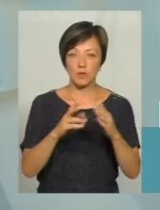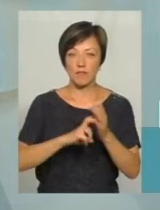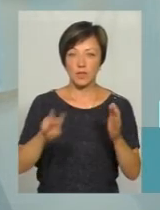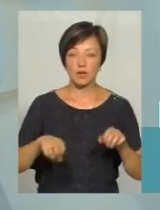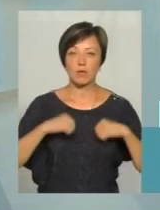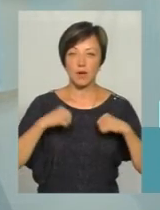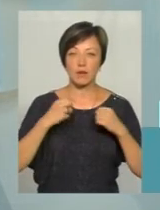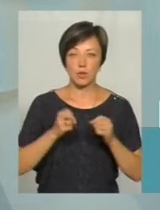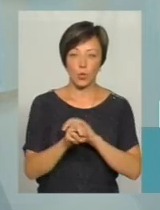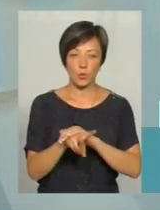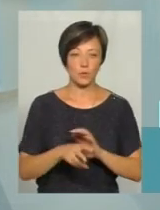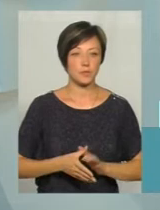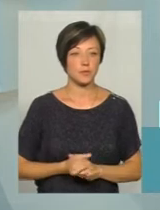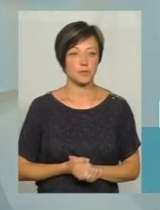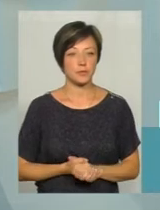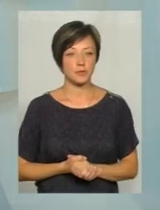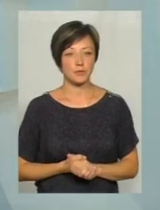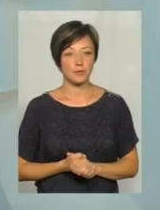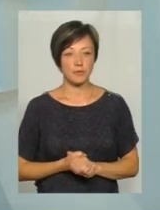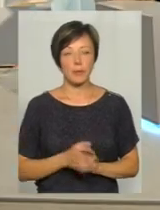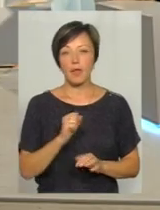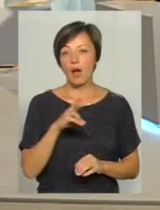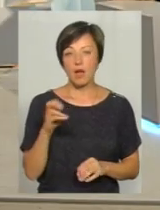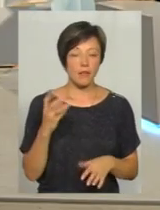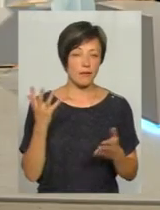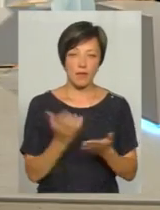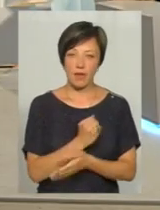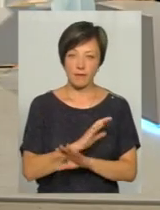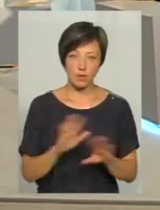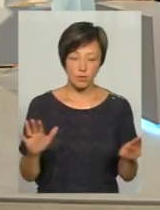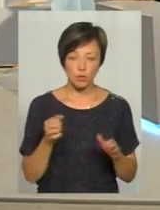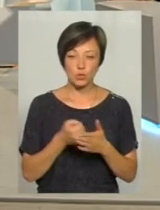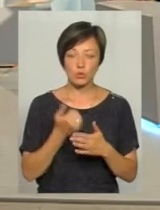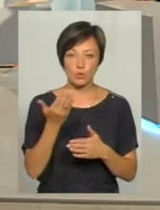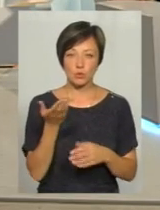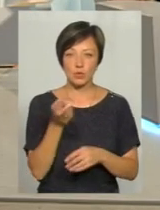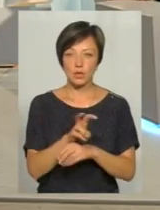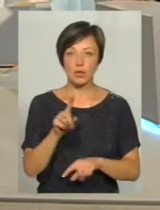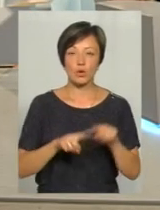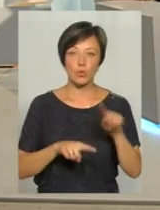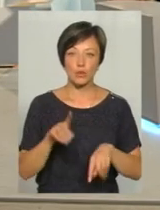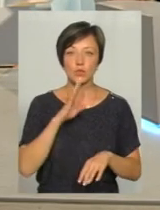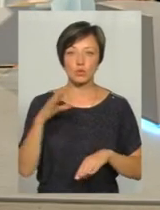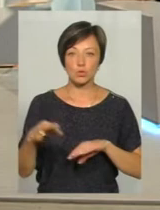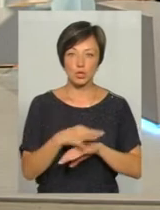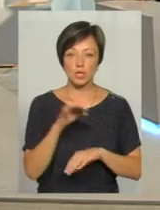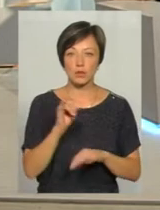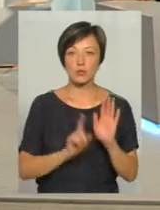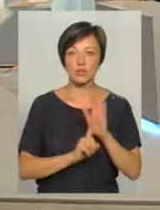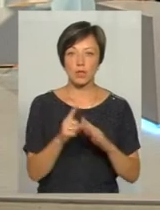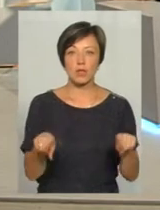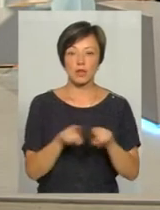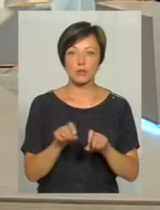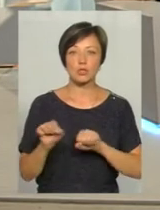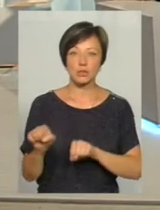намагався уникнути втечію. Але йому це не вдалося, до нього прийшла його родичка чи дружина і почала також його